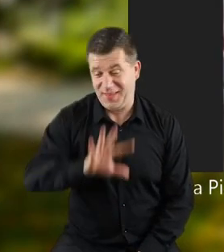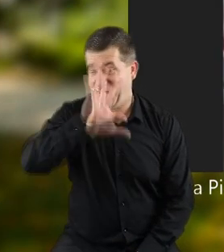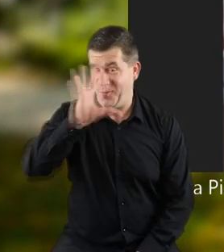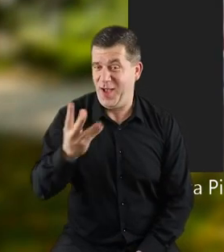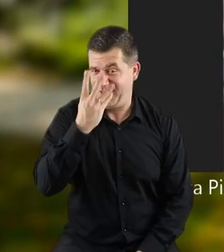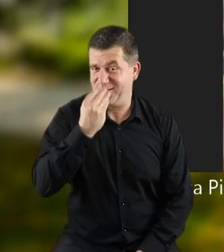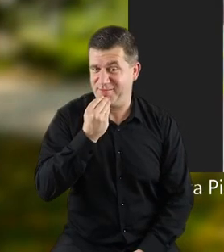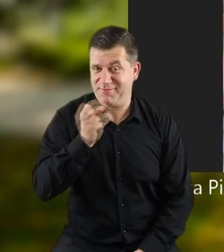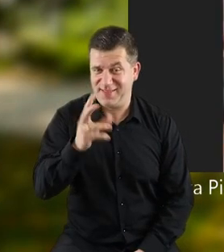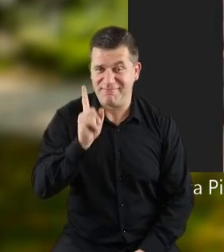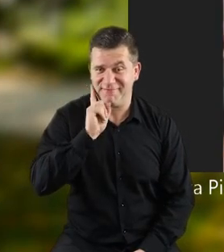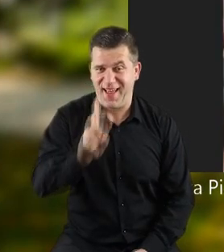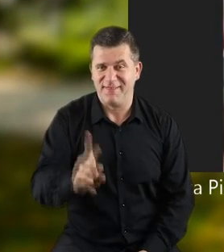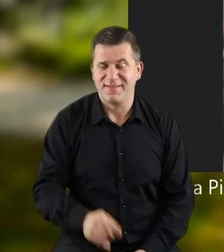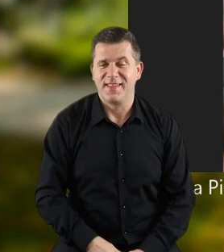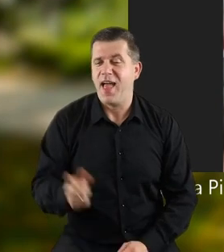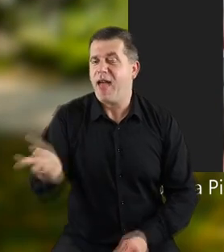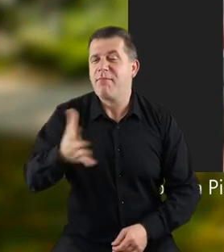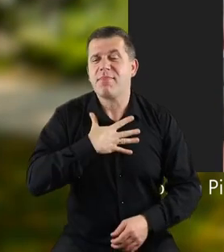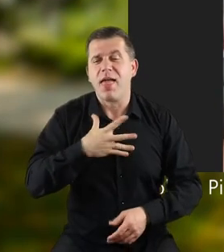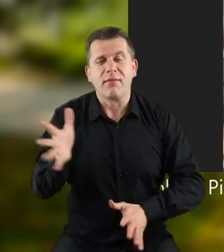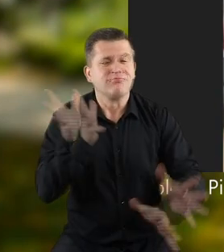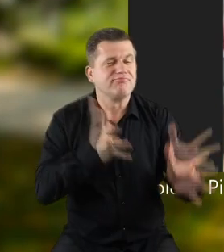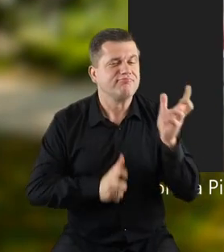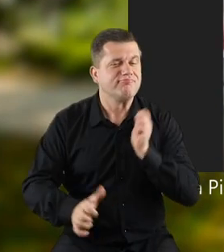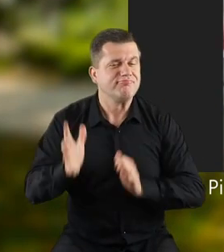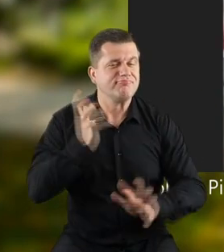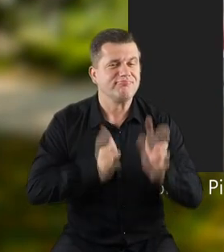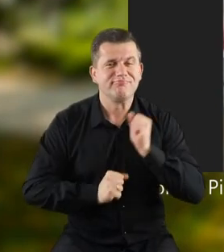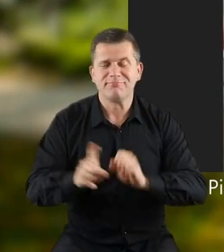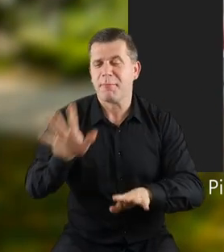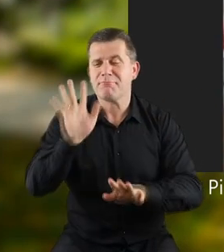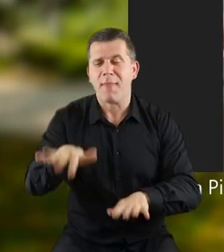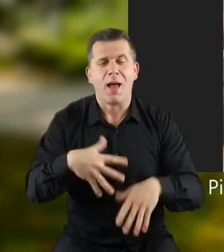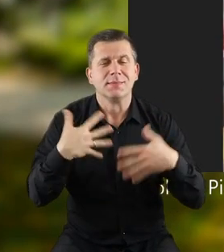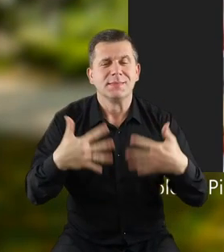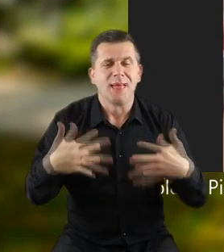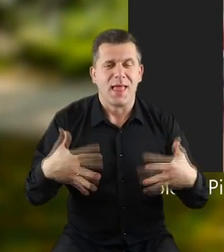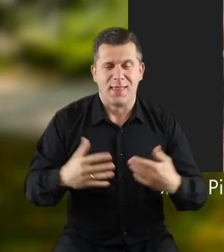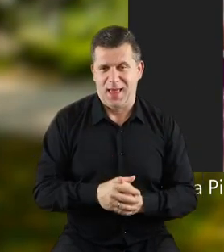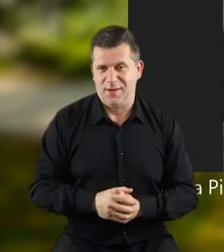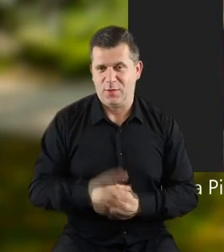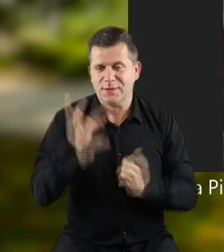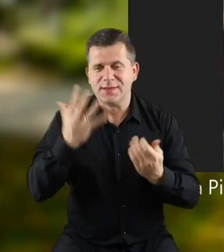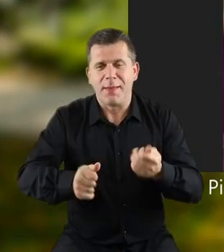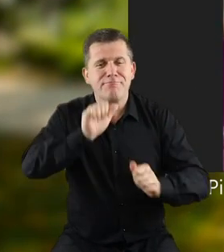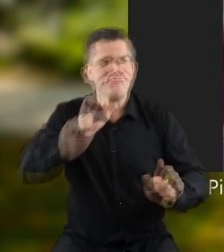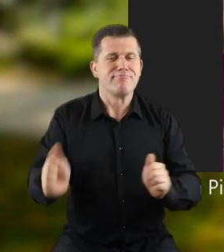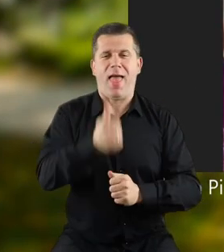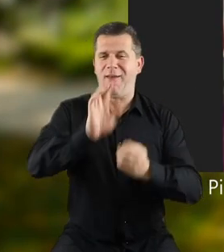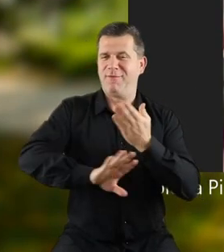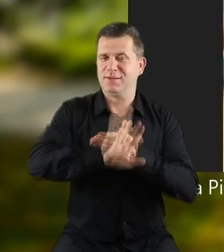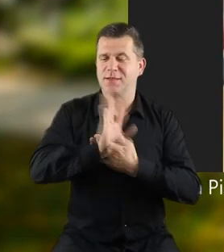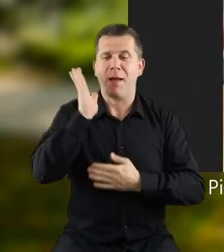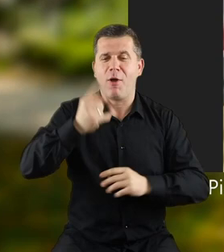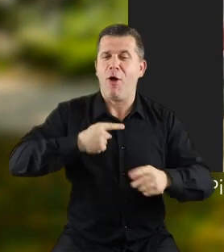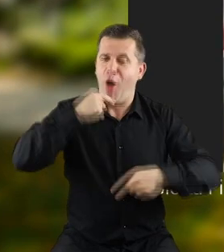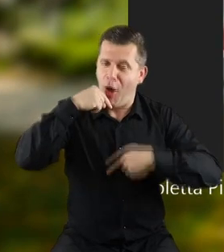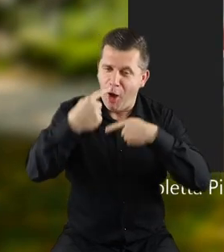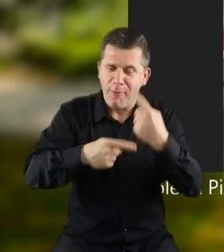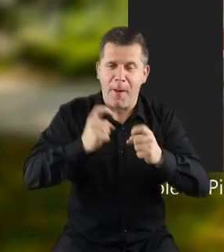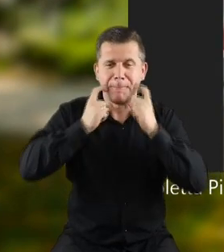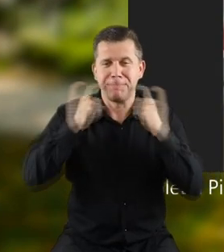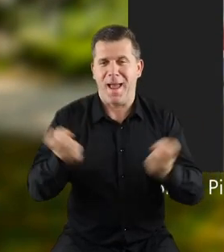Ładne ilustracje, prawda? Słuchajcie, ale pisek jest tak niecierpliwy, on się bardzo denerwuje, więc musi najpierw wystąpić, a potem